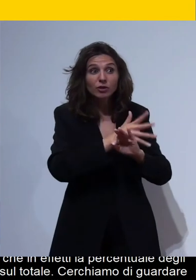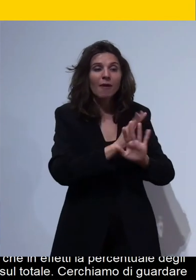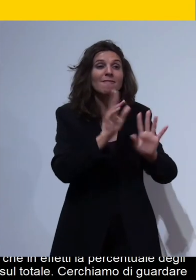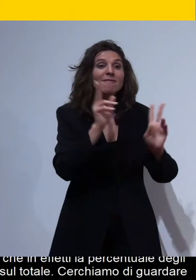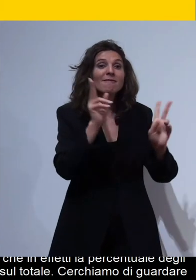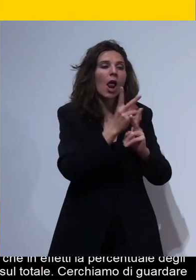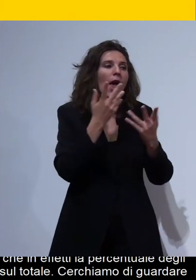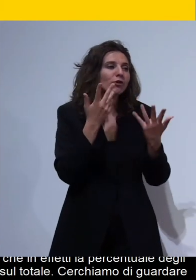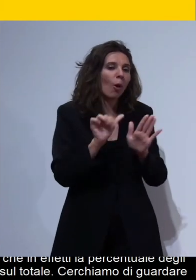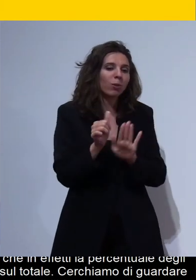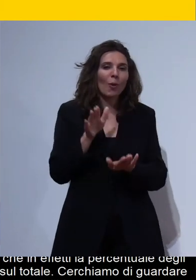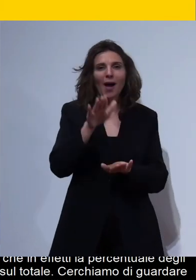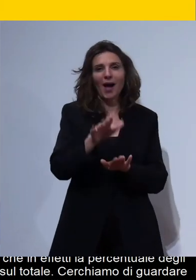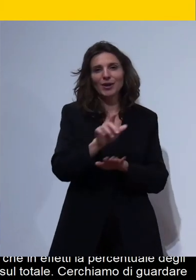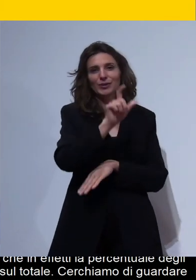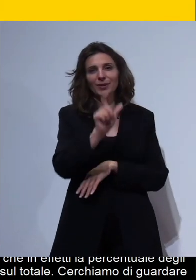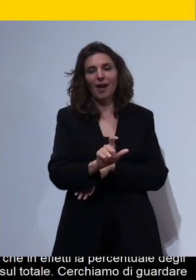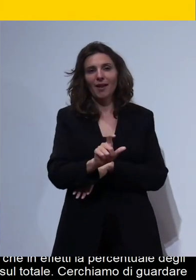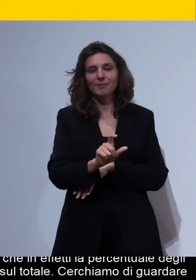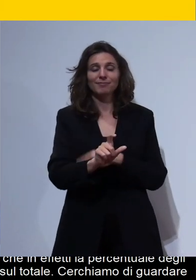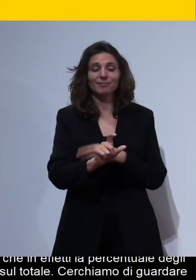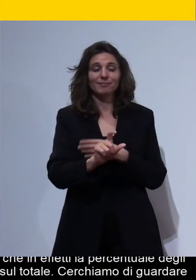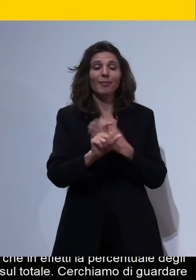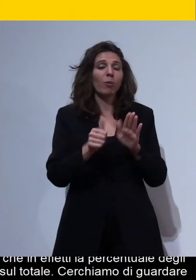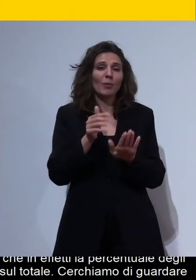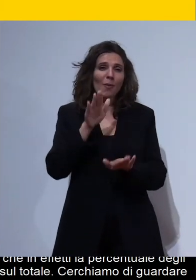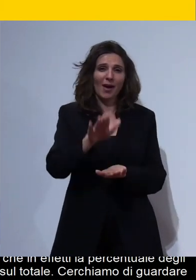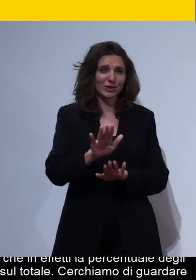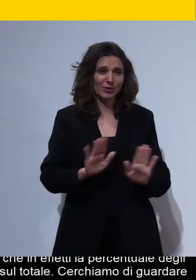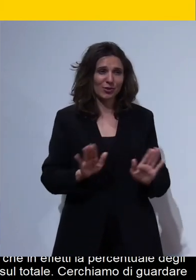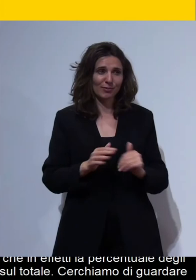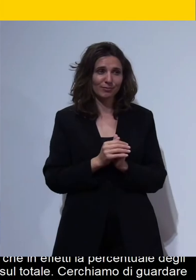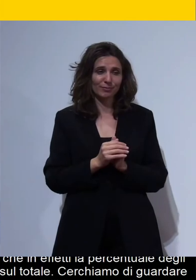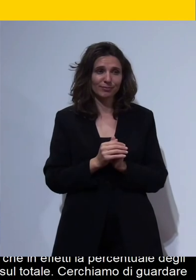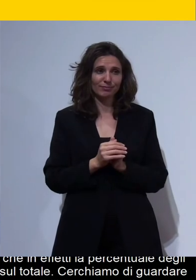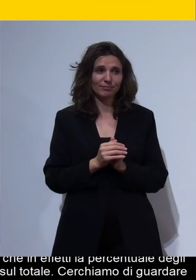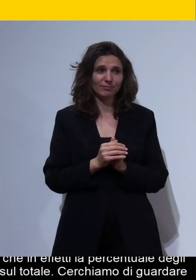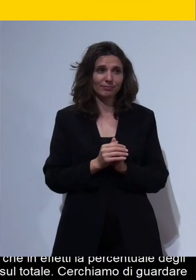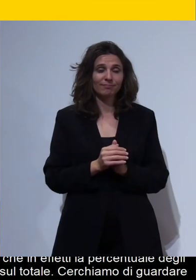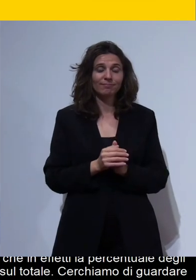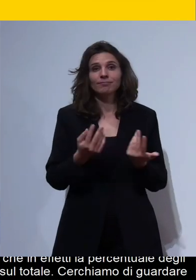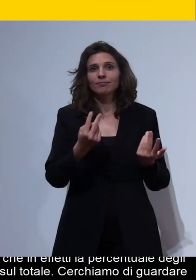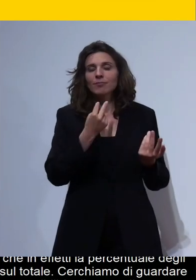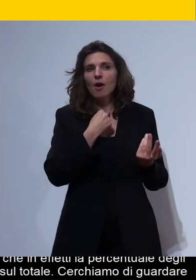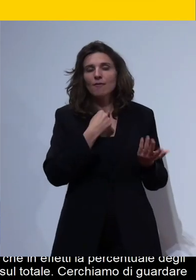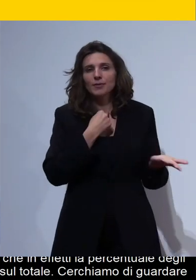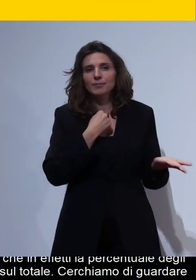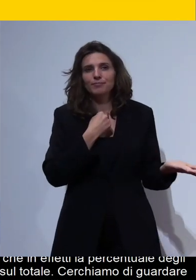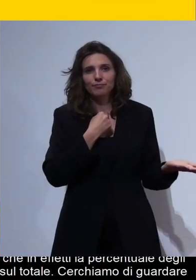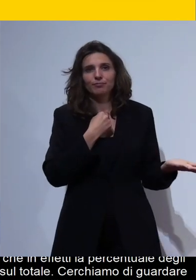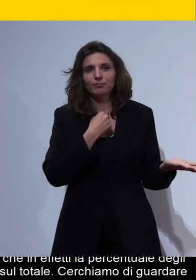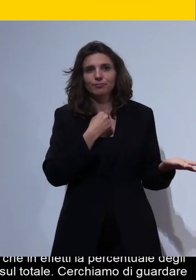inizio in Italia è già un buon inizio però è ovvio che intanto non